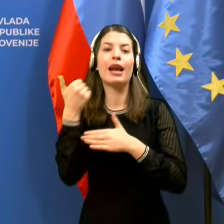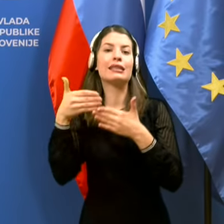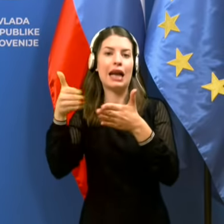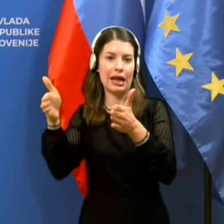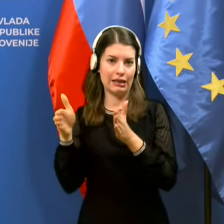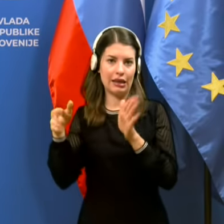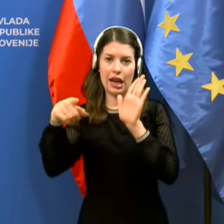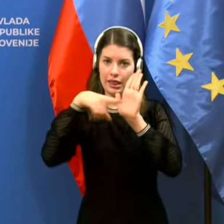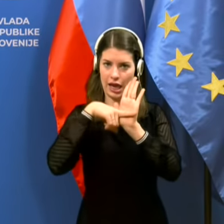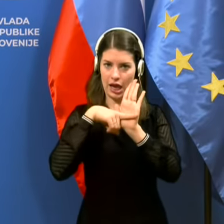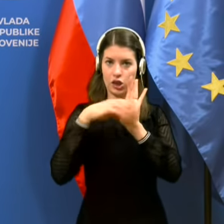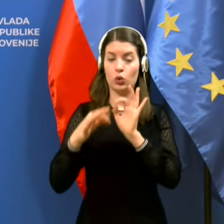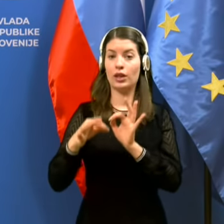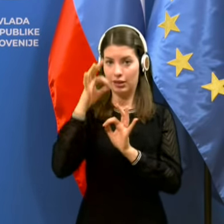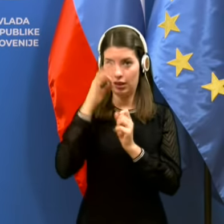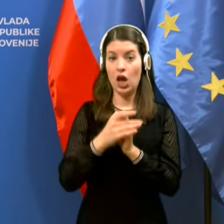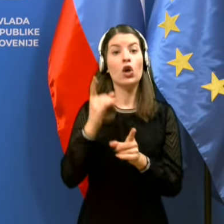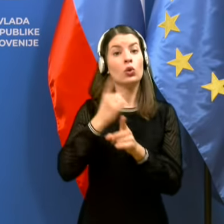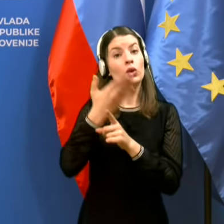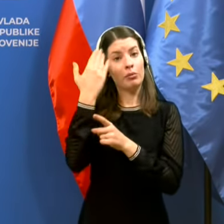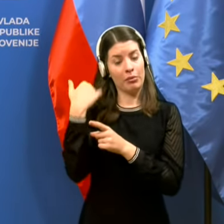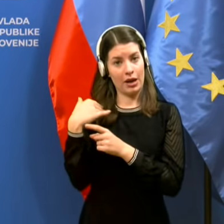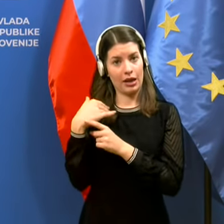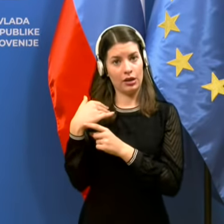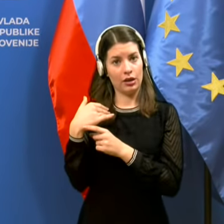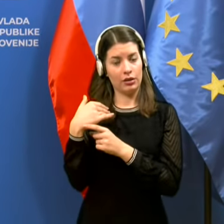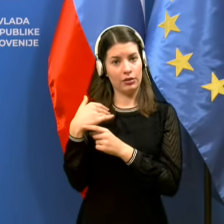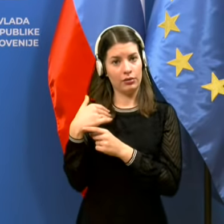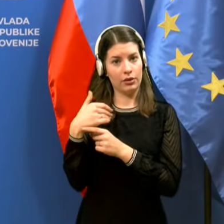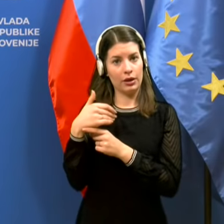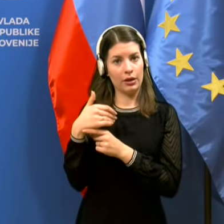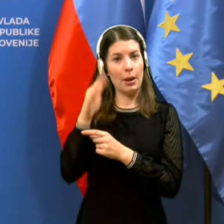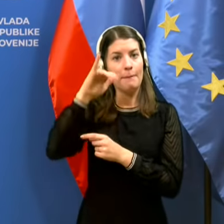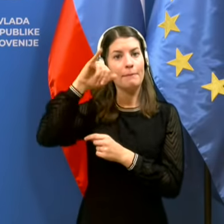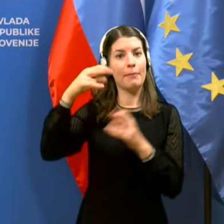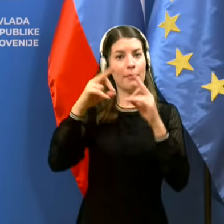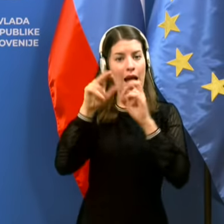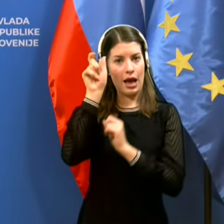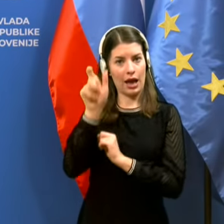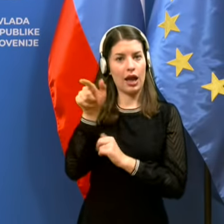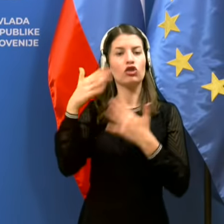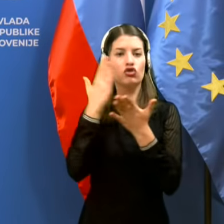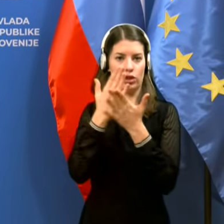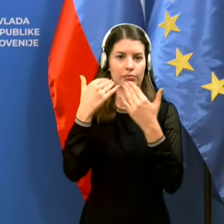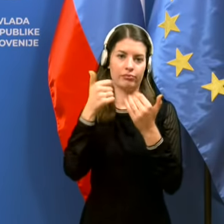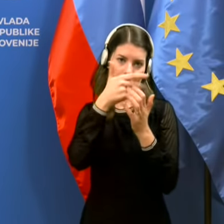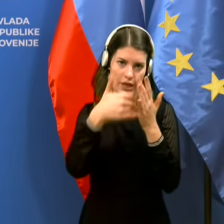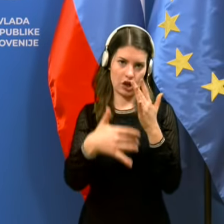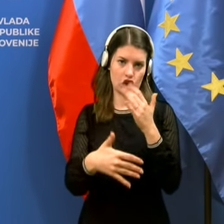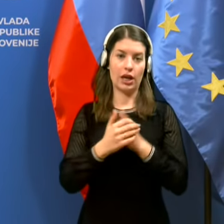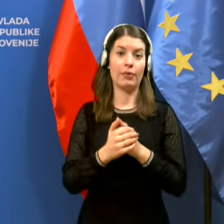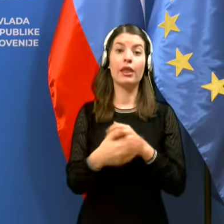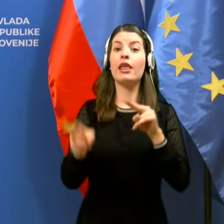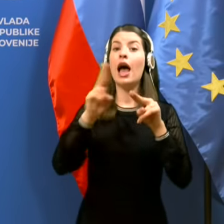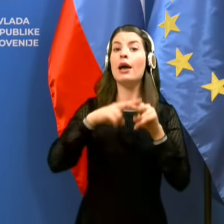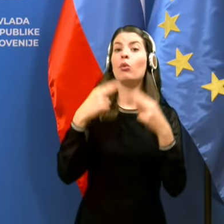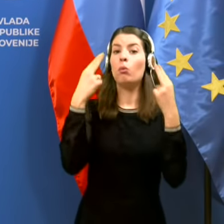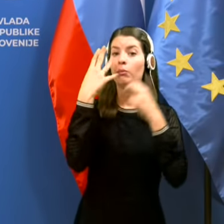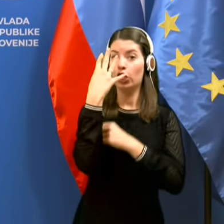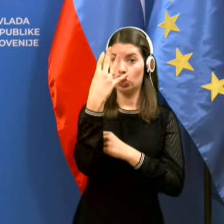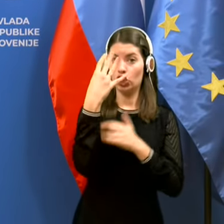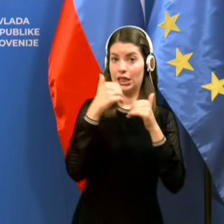negativnega testa in tudi predstavnica vam je prej že jih naštelja, katere so. Najbolj pomembno so pa te štiri izjeme,